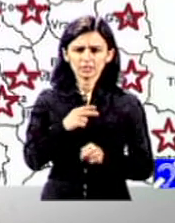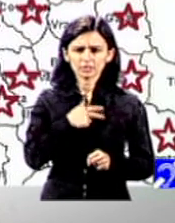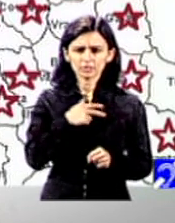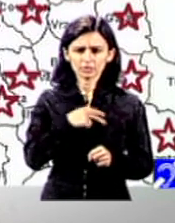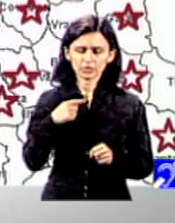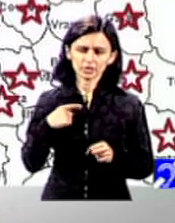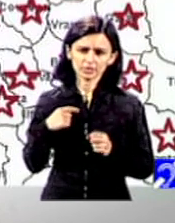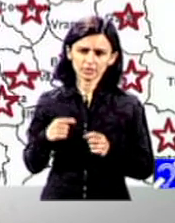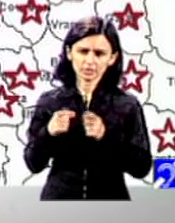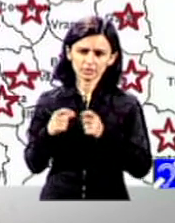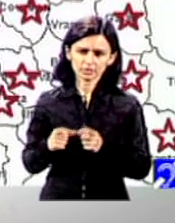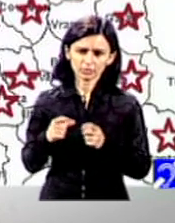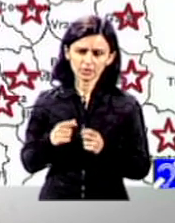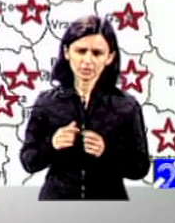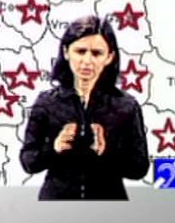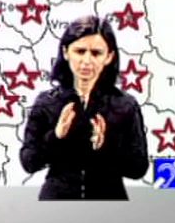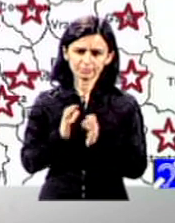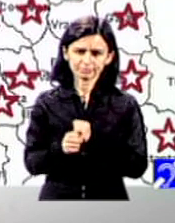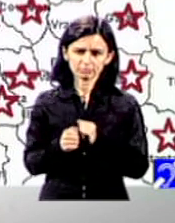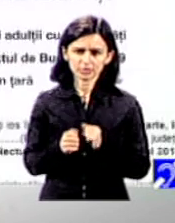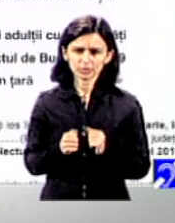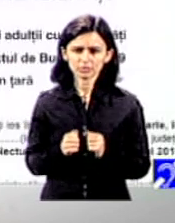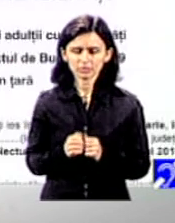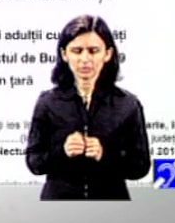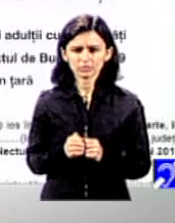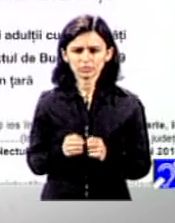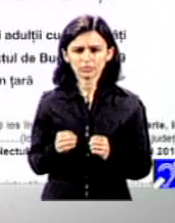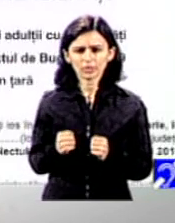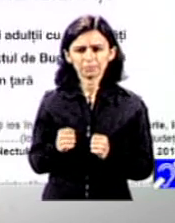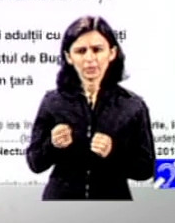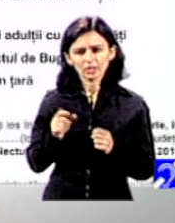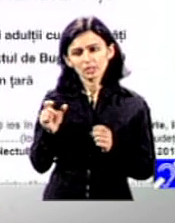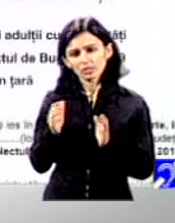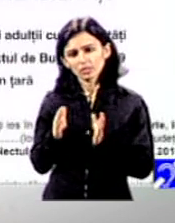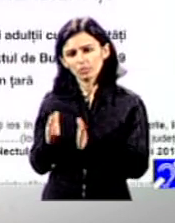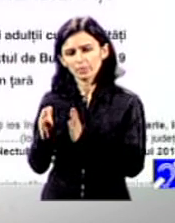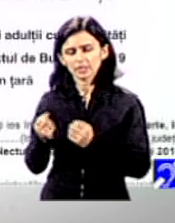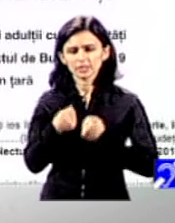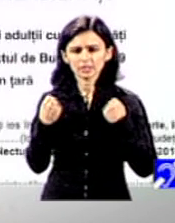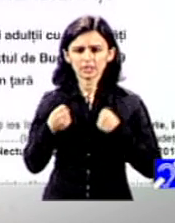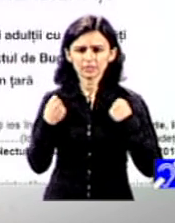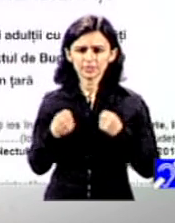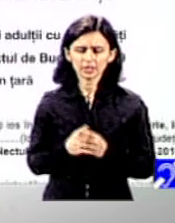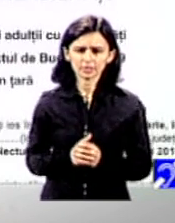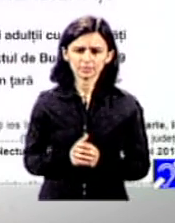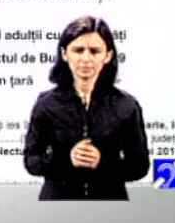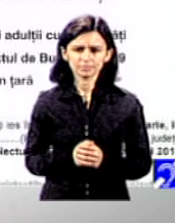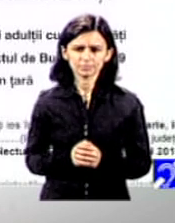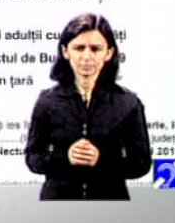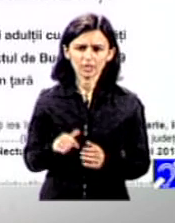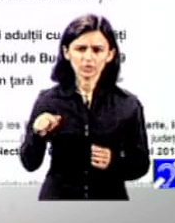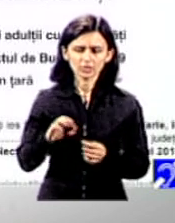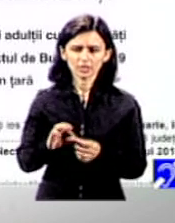să își desfințeze o parte din activitate. Adică, dezinstitucionalizarea pentru DGSPC-uri înseamnă, într-o anumită